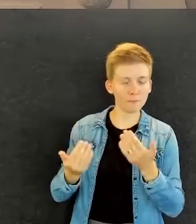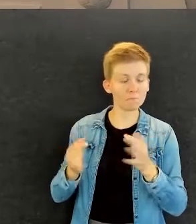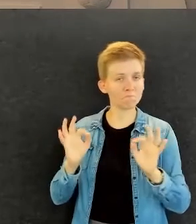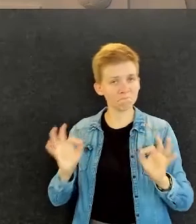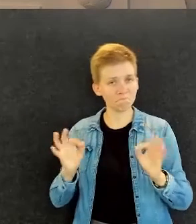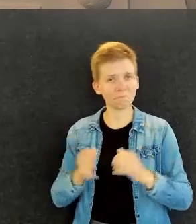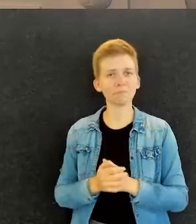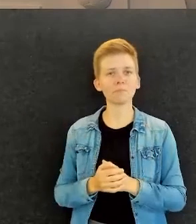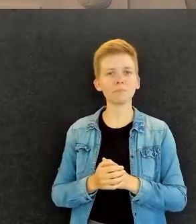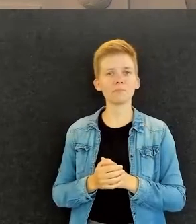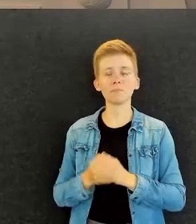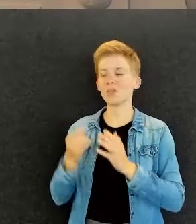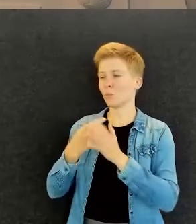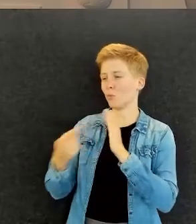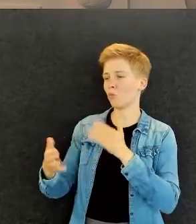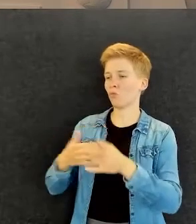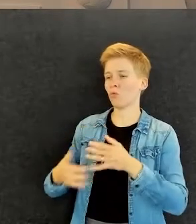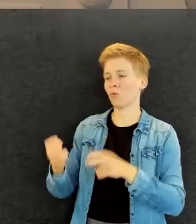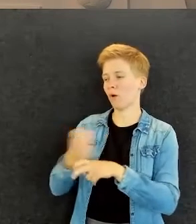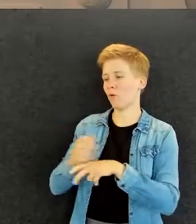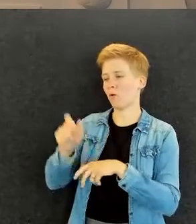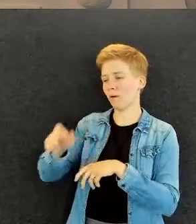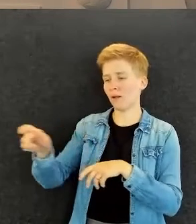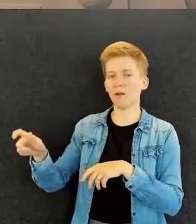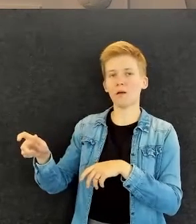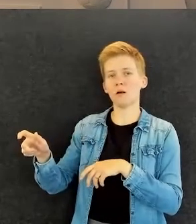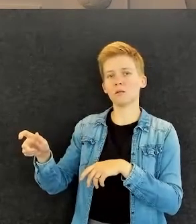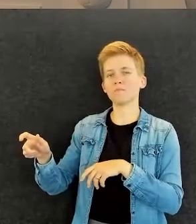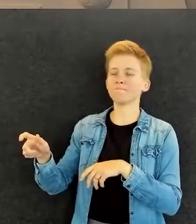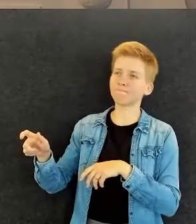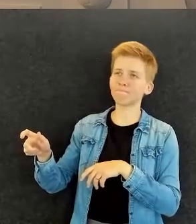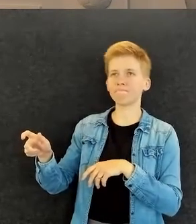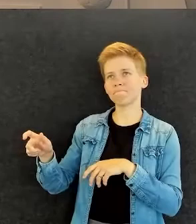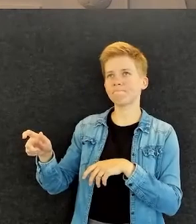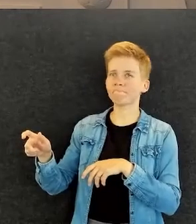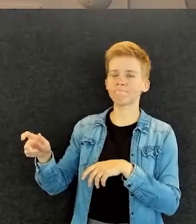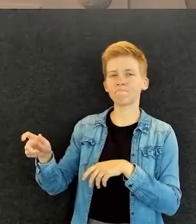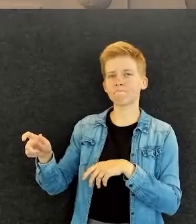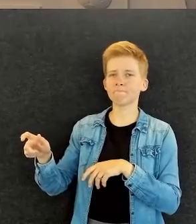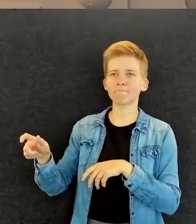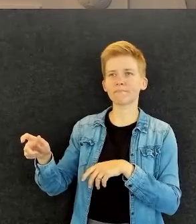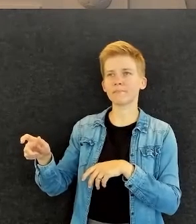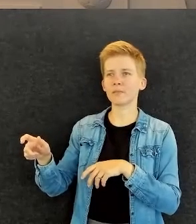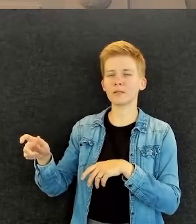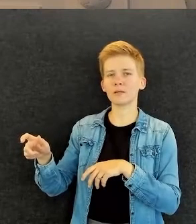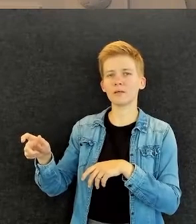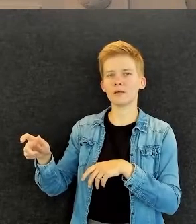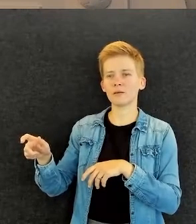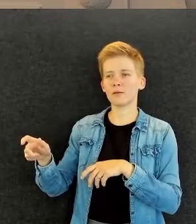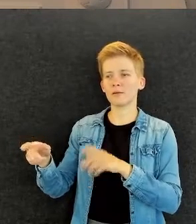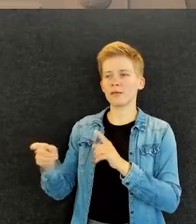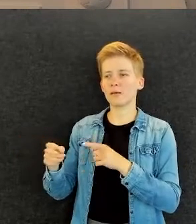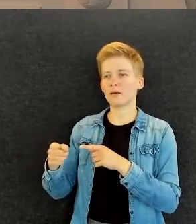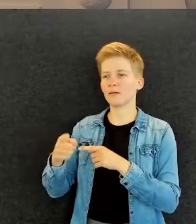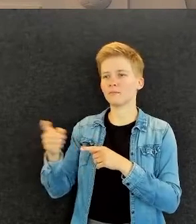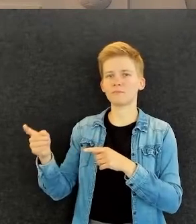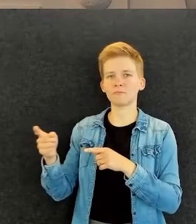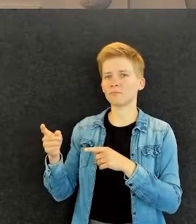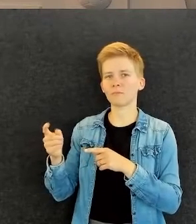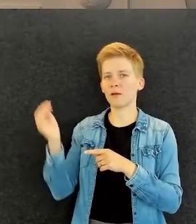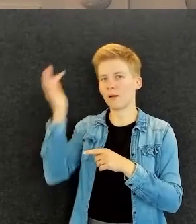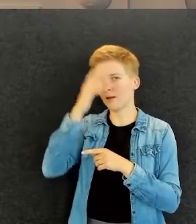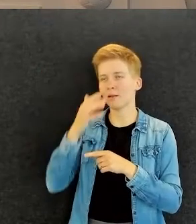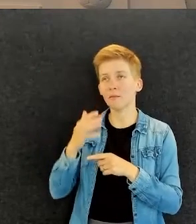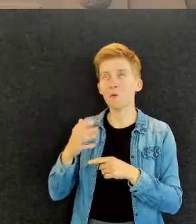sitten muiden työkokeilijoiden osalta se on ollut ehkä enemmänkin niin, että ei välttämättä ole edes ollut ajatusta, että minustako